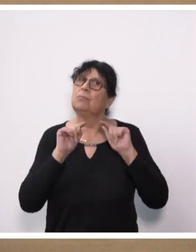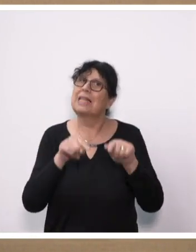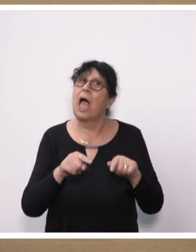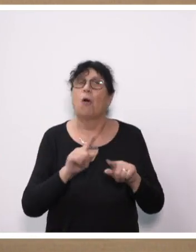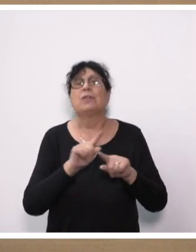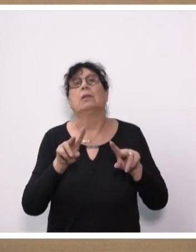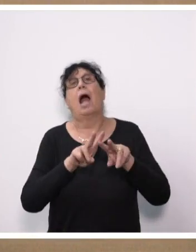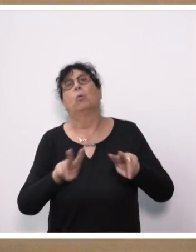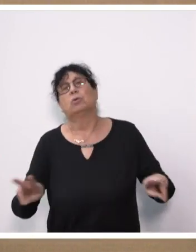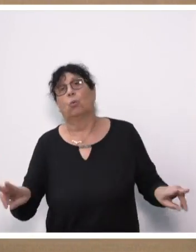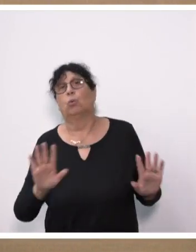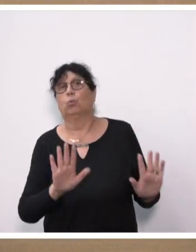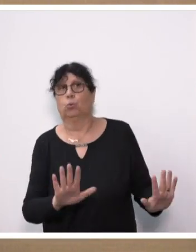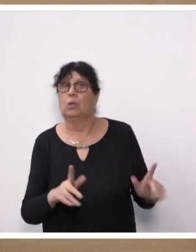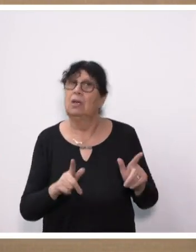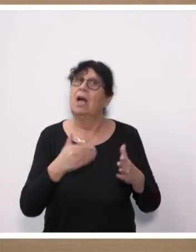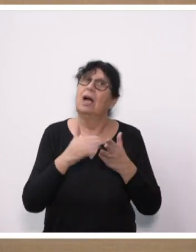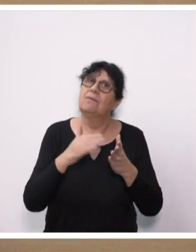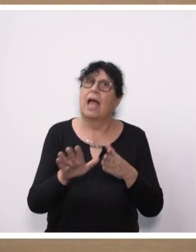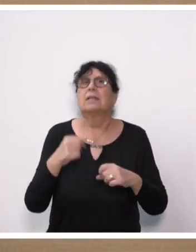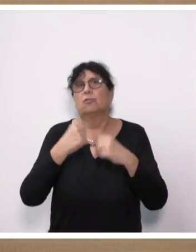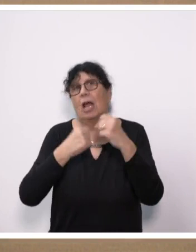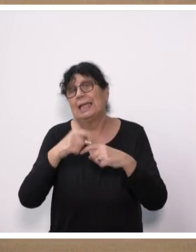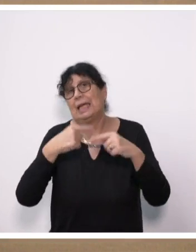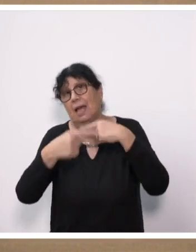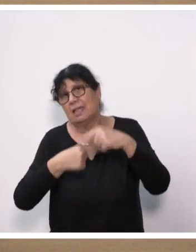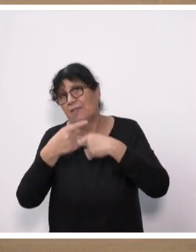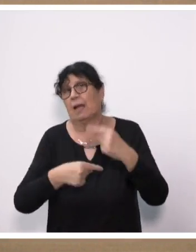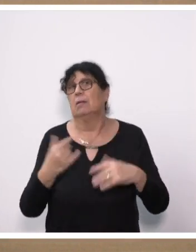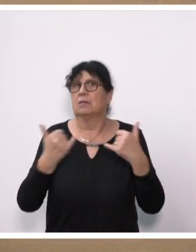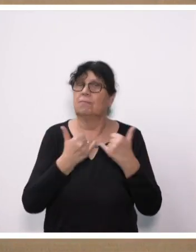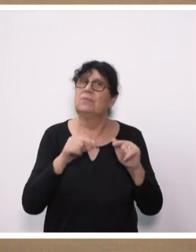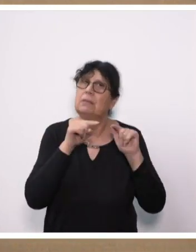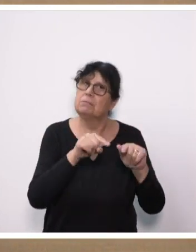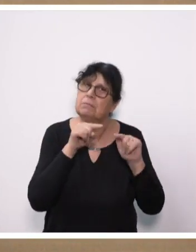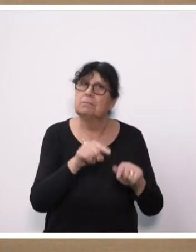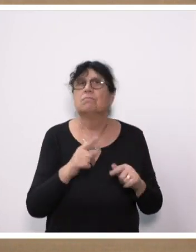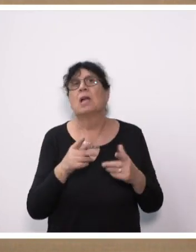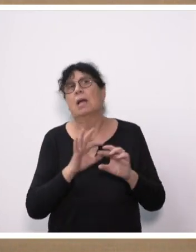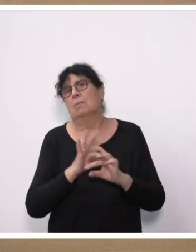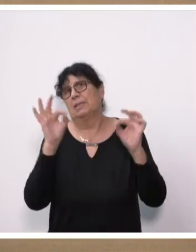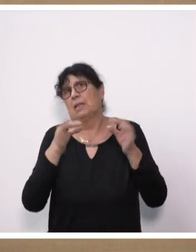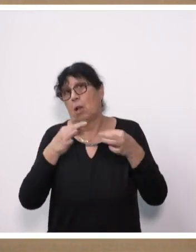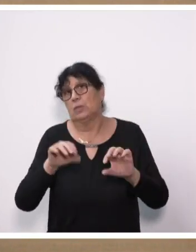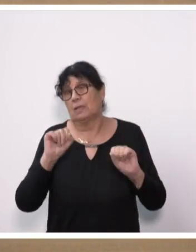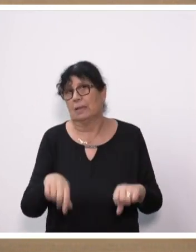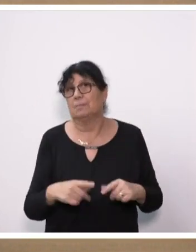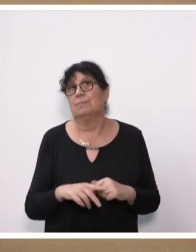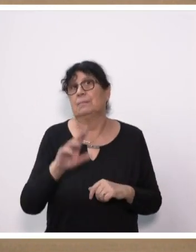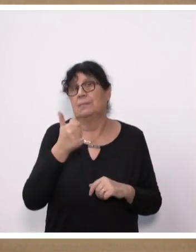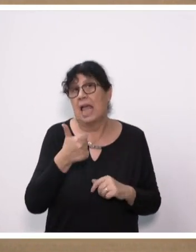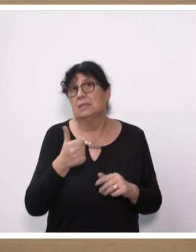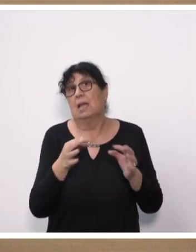aber nicht ausruhen. Wir müssen weiter Strategien entwickeln, wie wir solchen Ereignissen zukünftig besser begegnen können. Erste